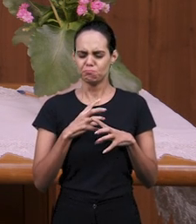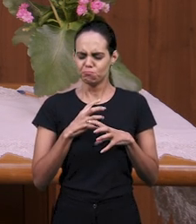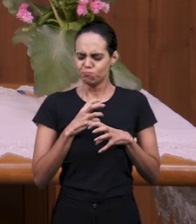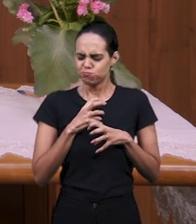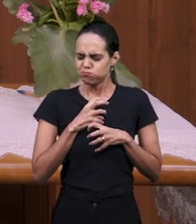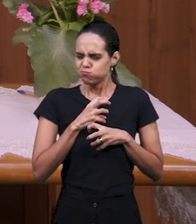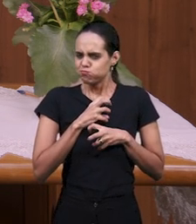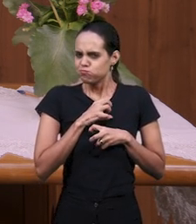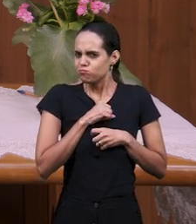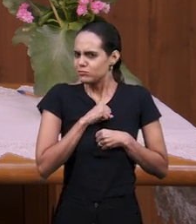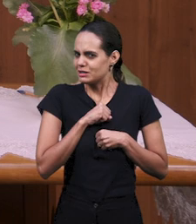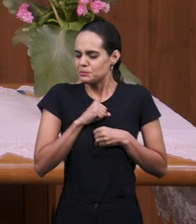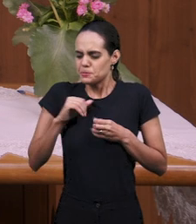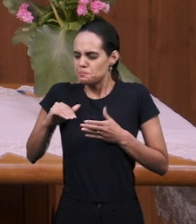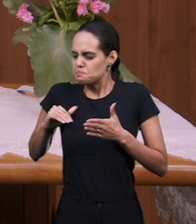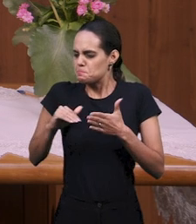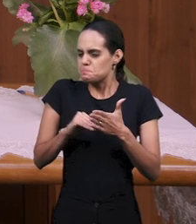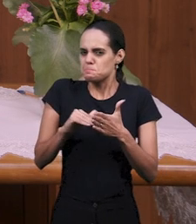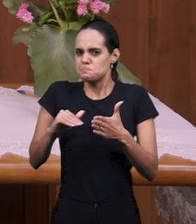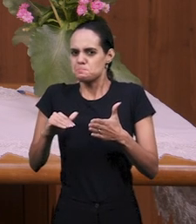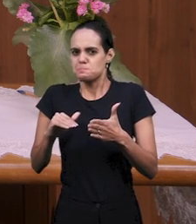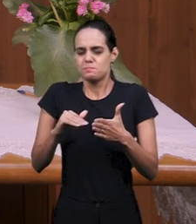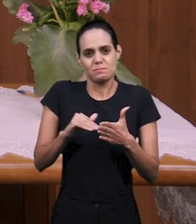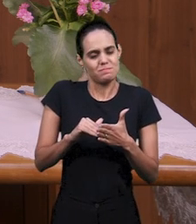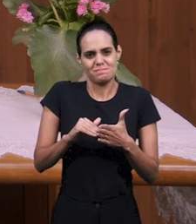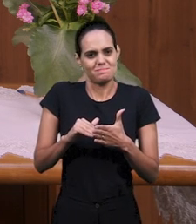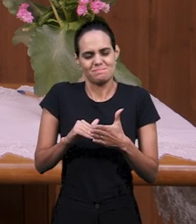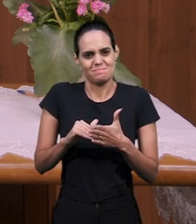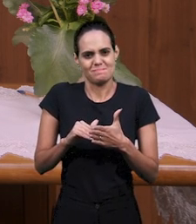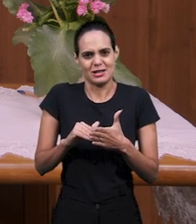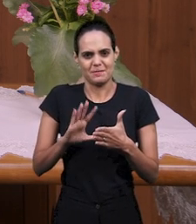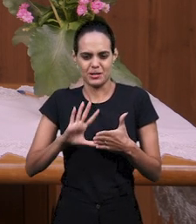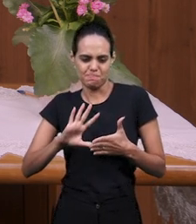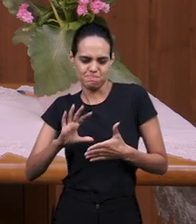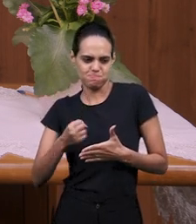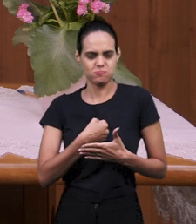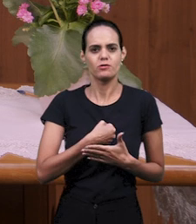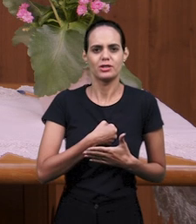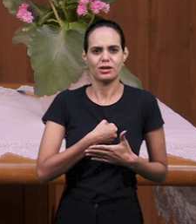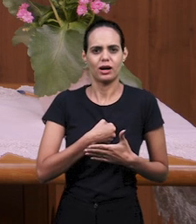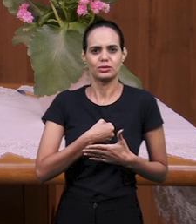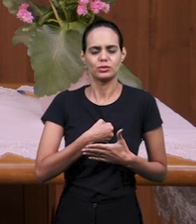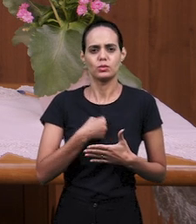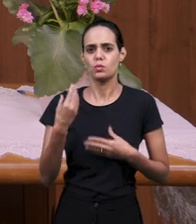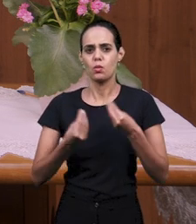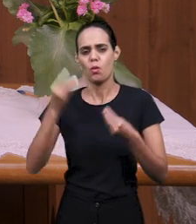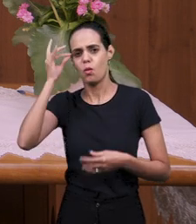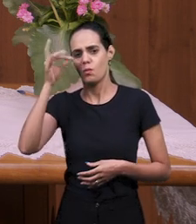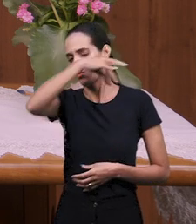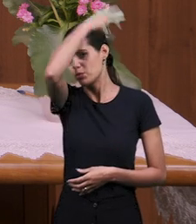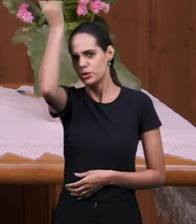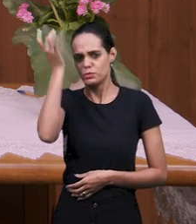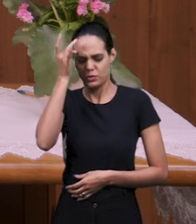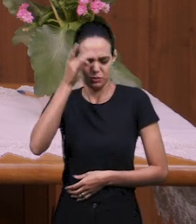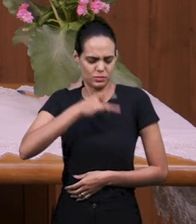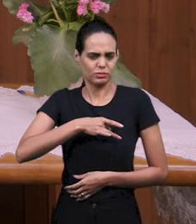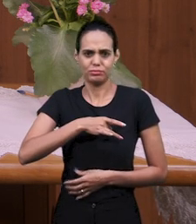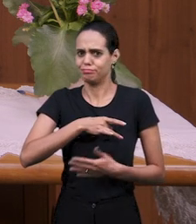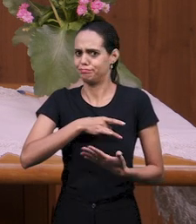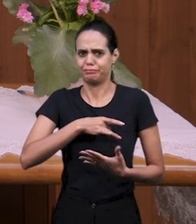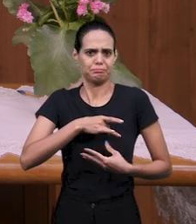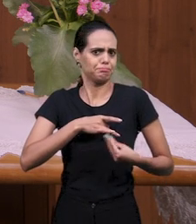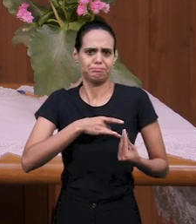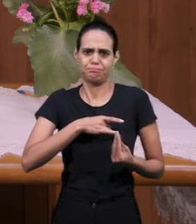она блокирует действия Духа Святого, действия Слова Божьего в жизни